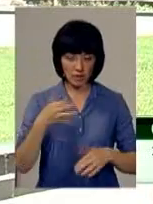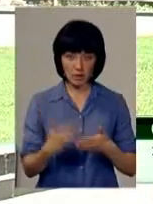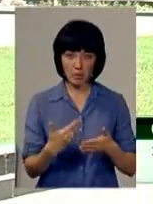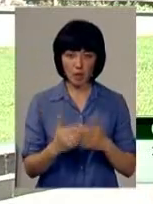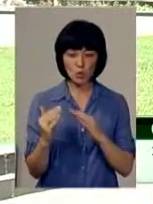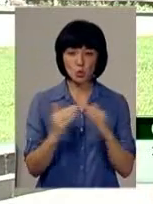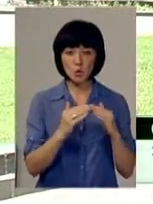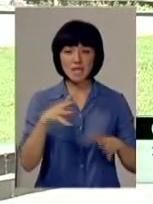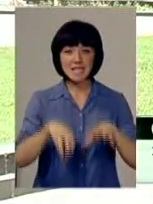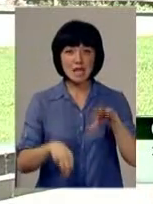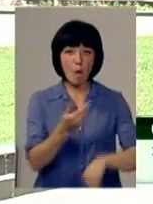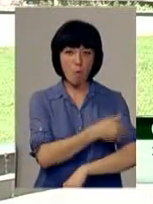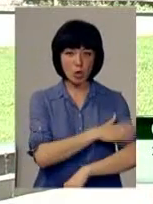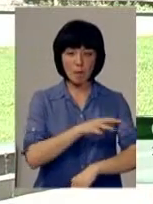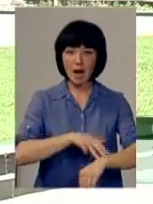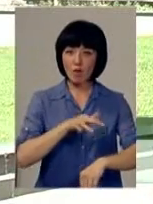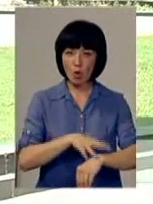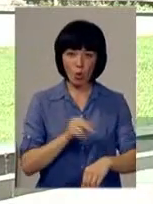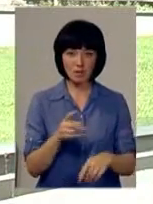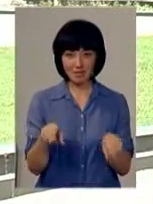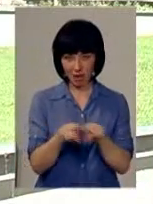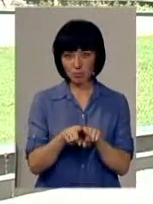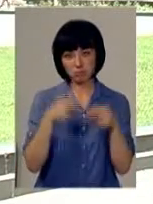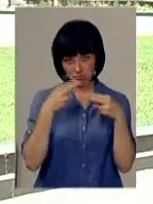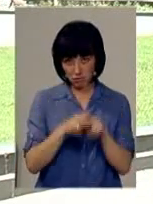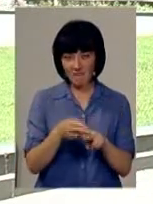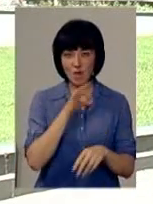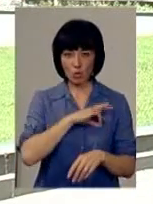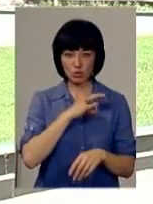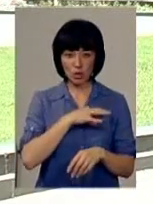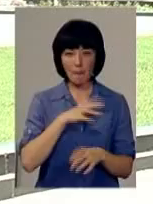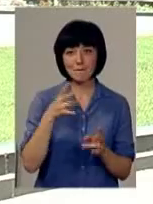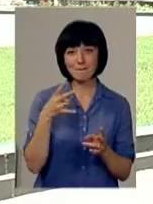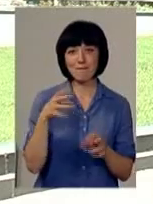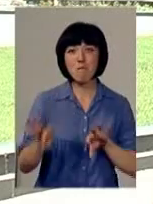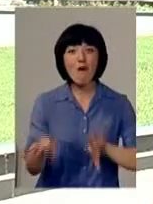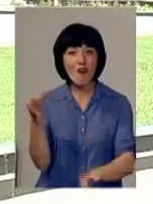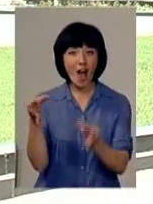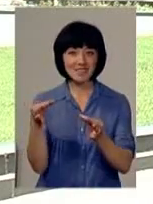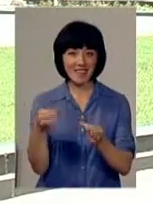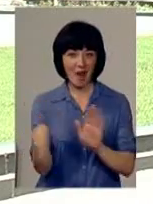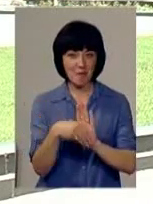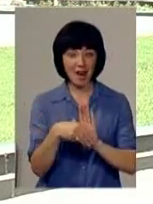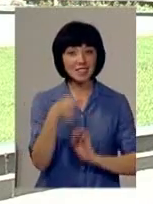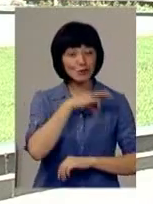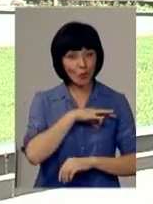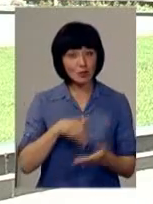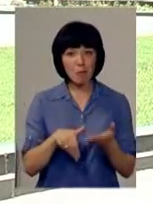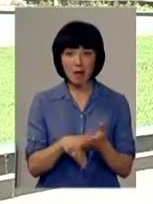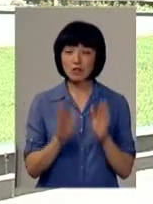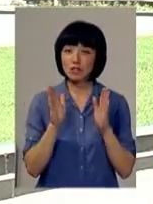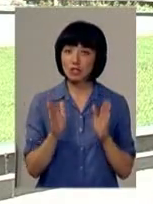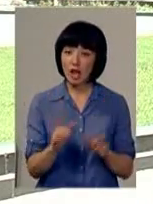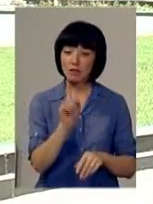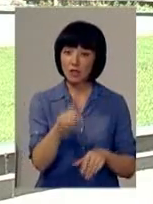До прикладу, у сусідній Польщі правоохоронці не гребуть такою технологією, як провокація хабара. Проте застосовується такий метод лише